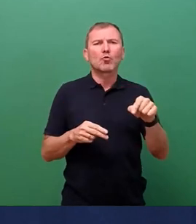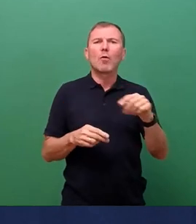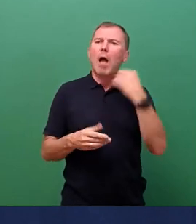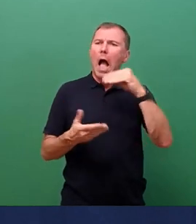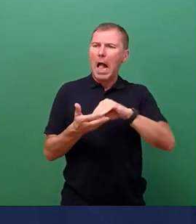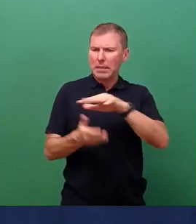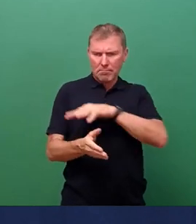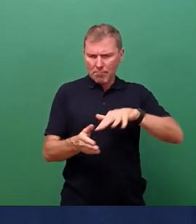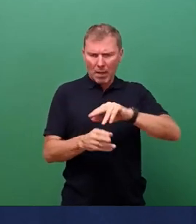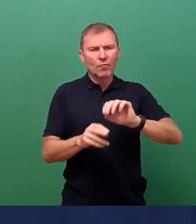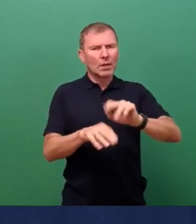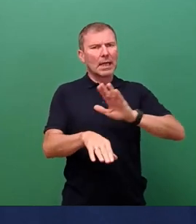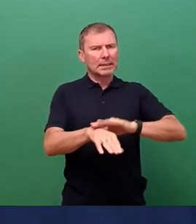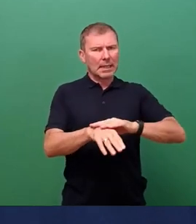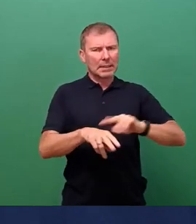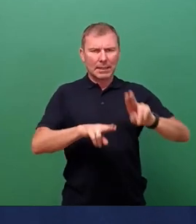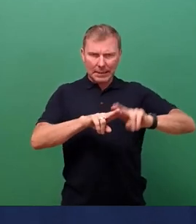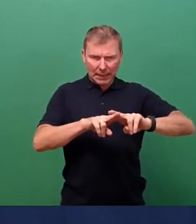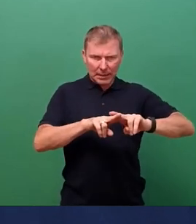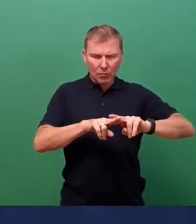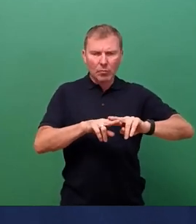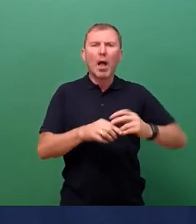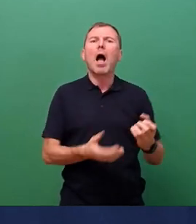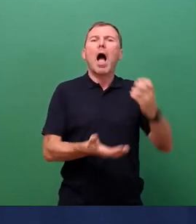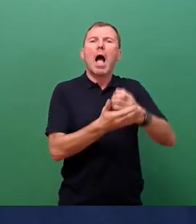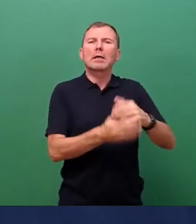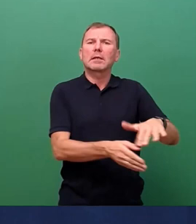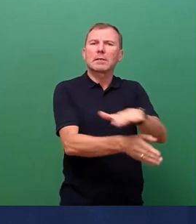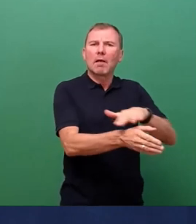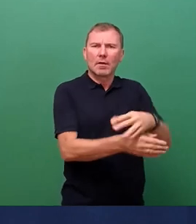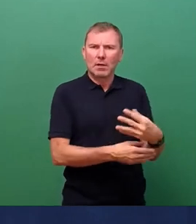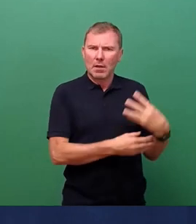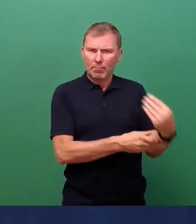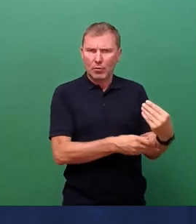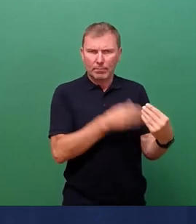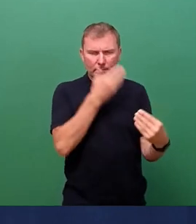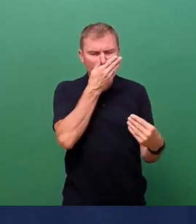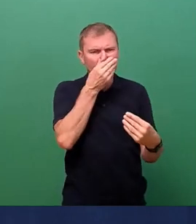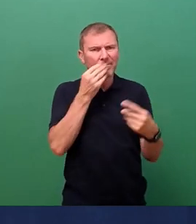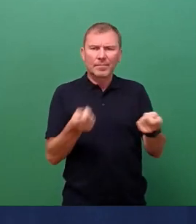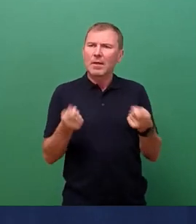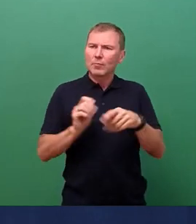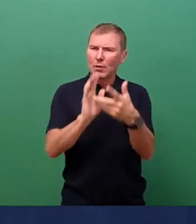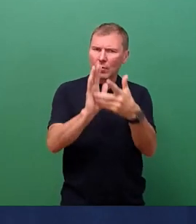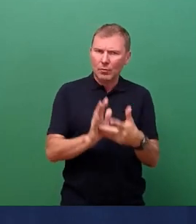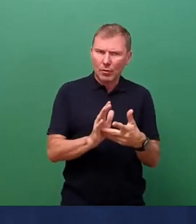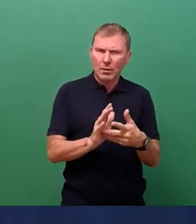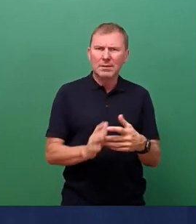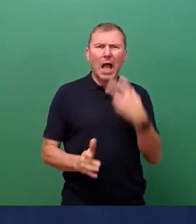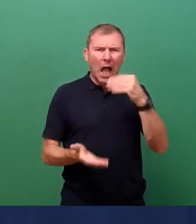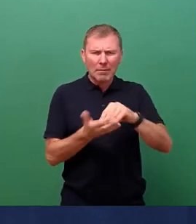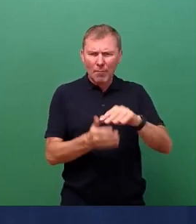Ausweifflächen gegeben werden sollten. Jetzt ist soweit bekannt geworden im Rahmen der Beschlusskontrolle, dass der komplette Altmarkt inklusive